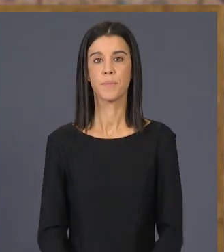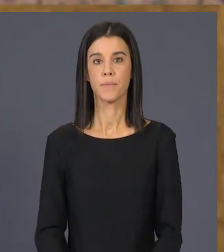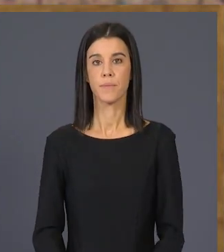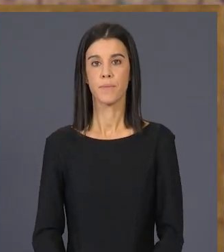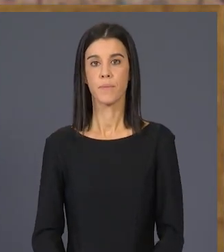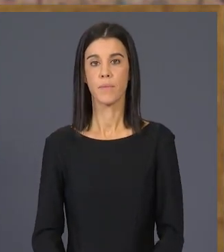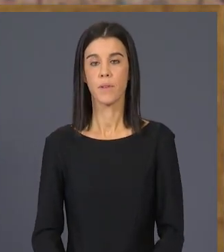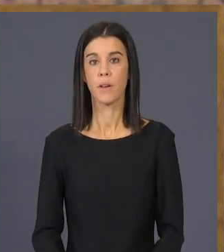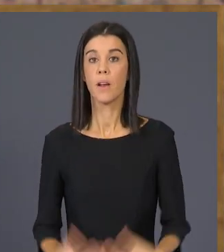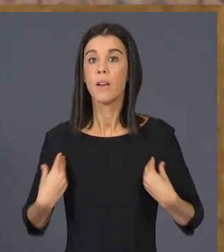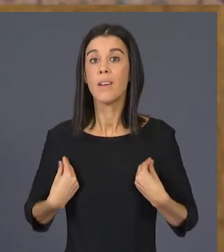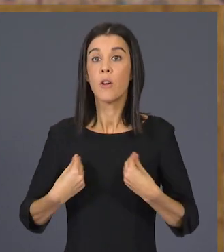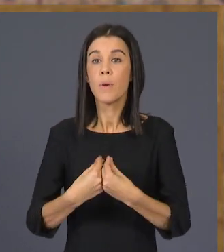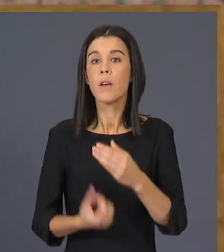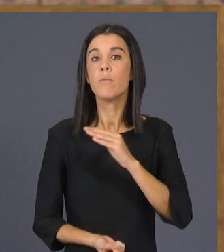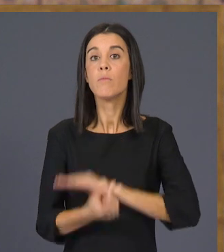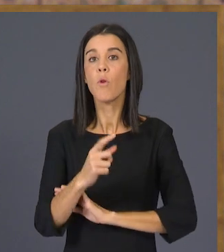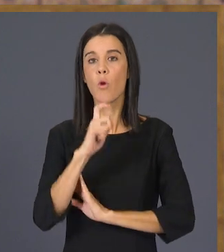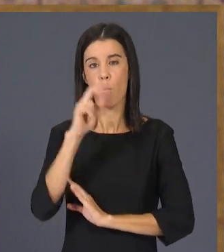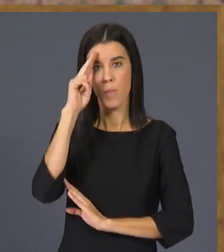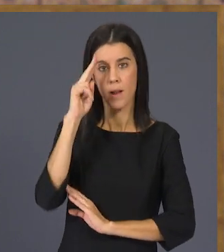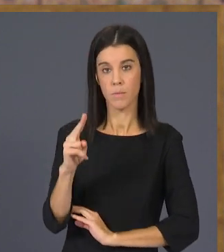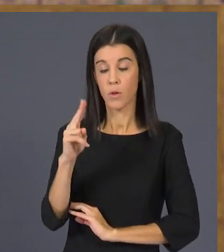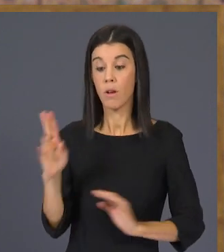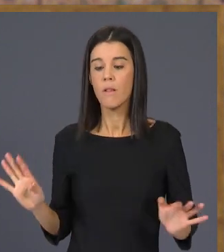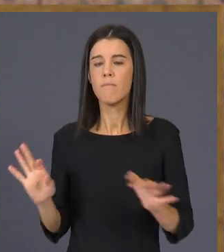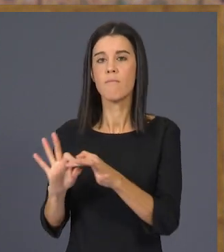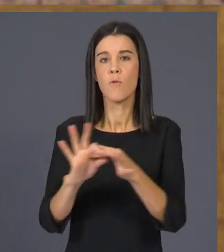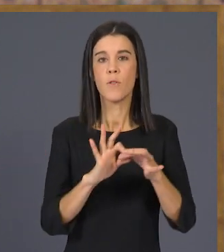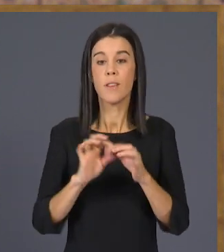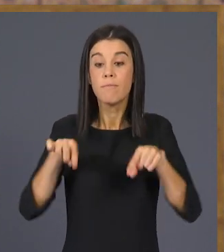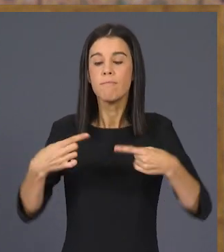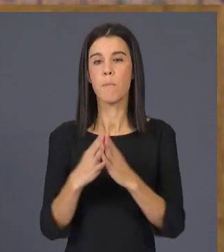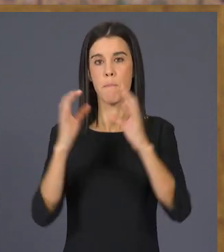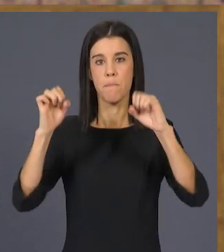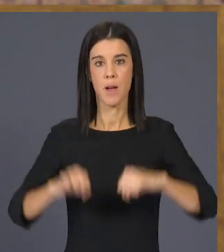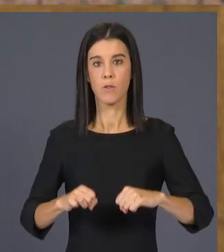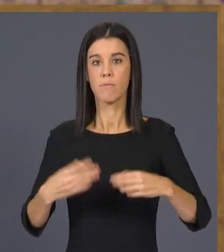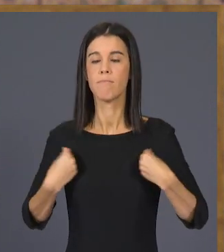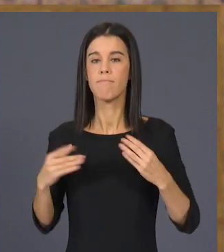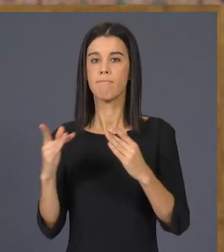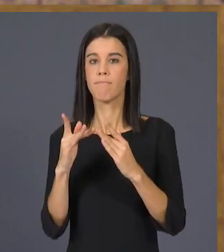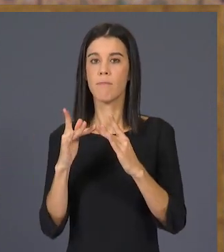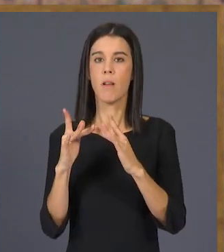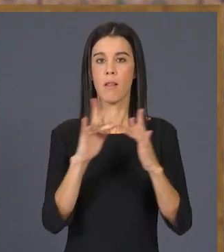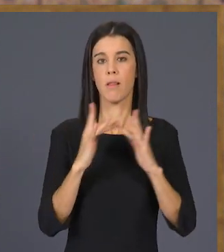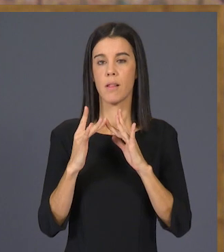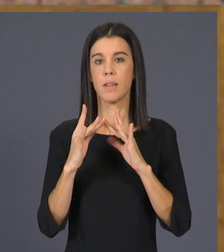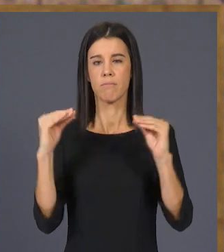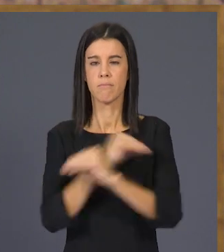La convivència que neix del respecte, la unitat que forja els pactes, és concòrdia que supera divisions.